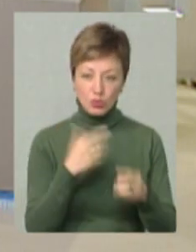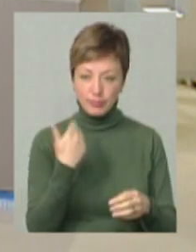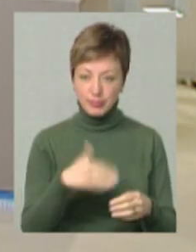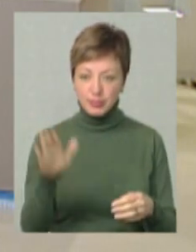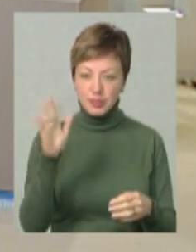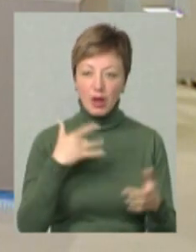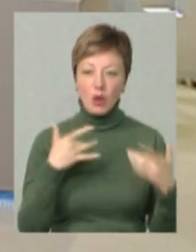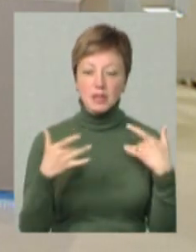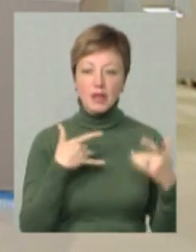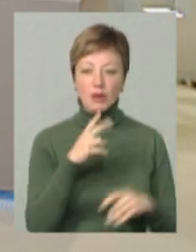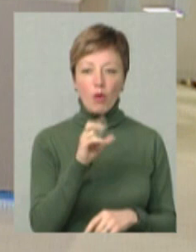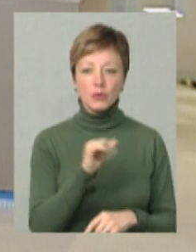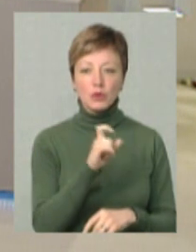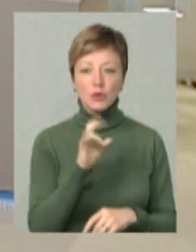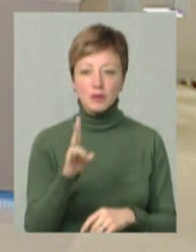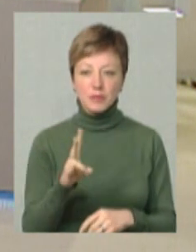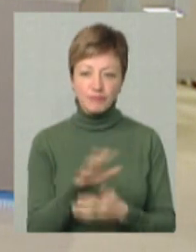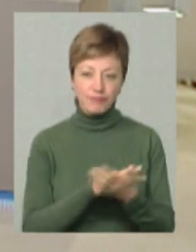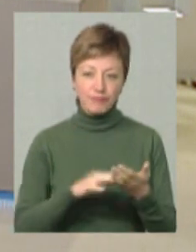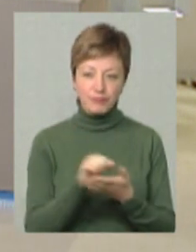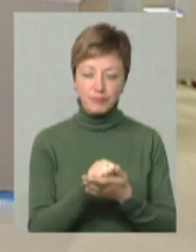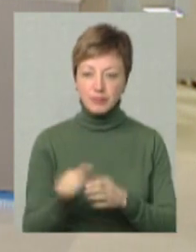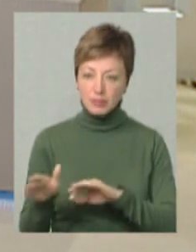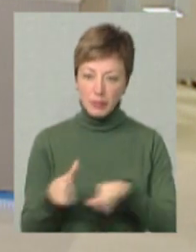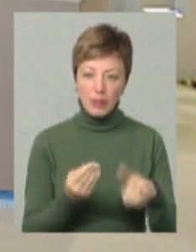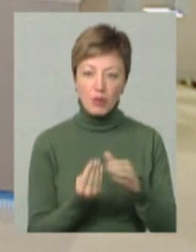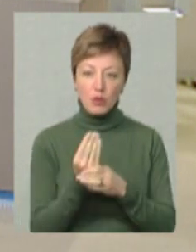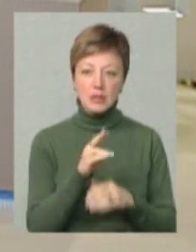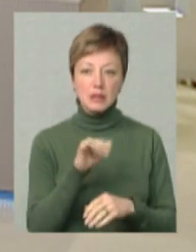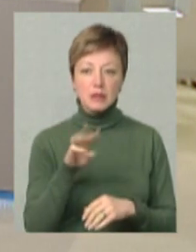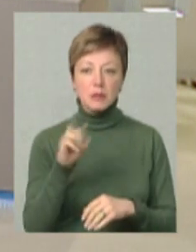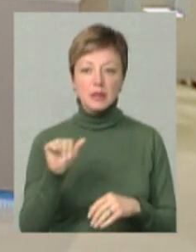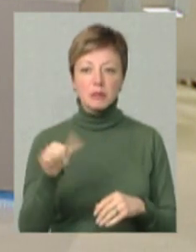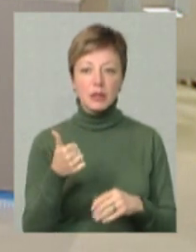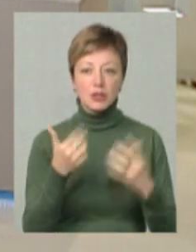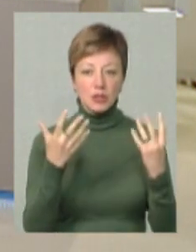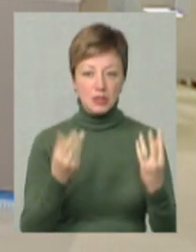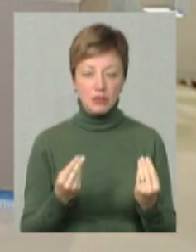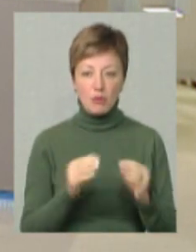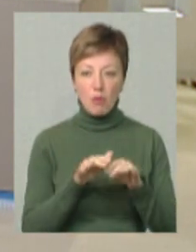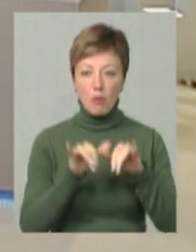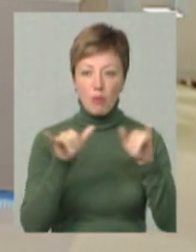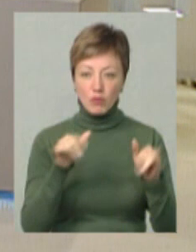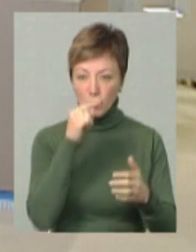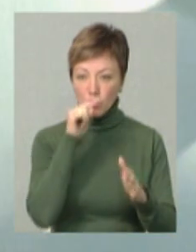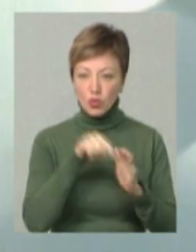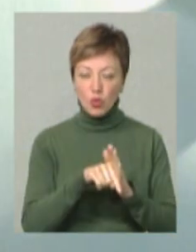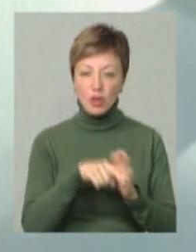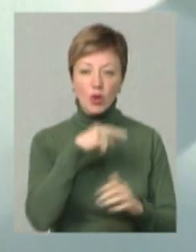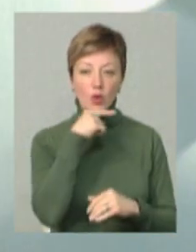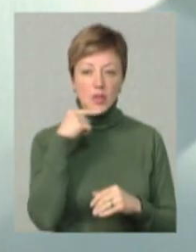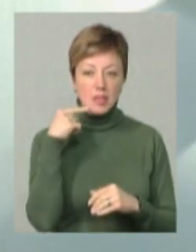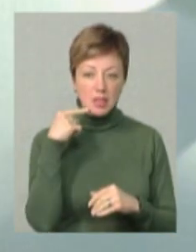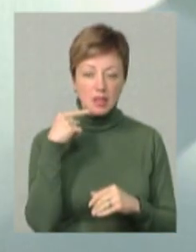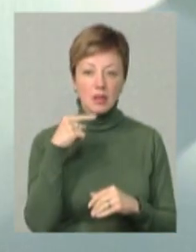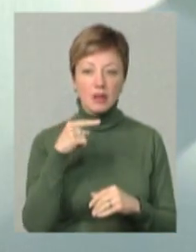концерт до Кобзона і на Добриво. Знаю із постів Дмитра, що з перших днів повномасштабного вторгнення Росії